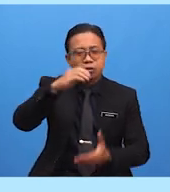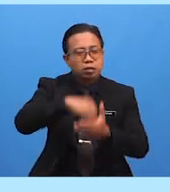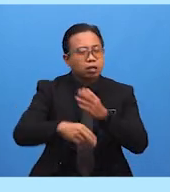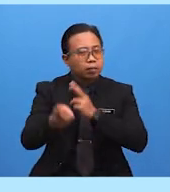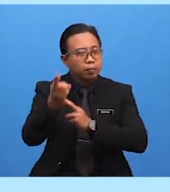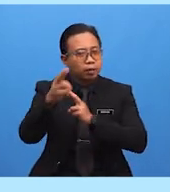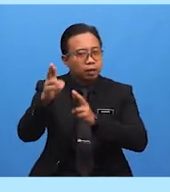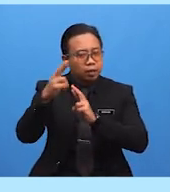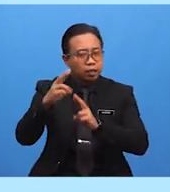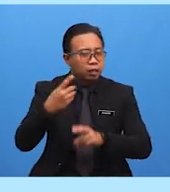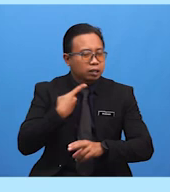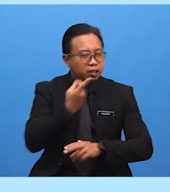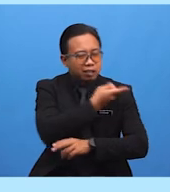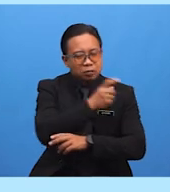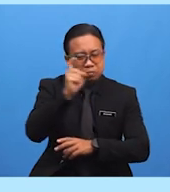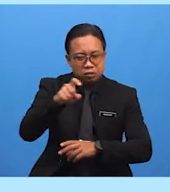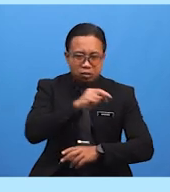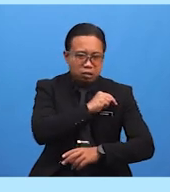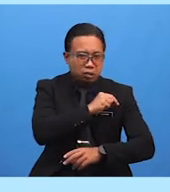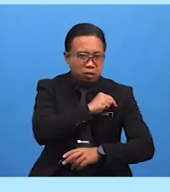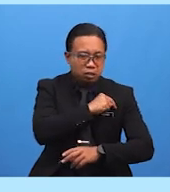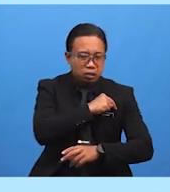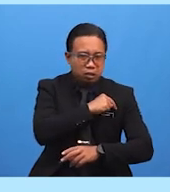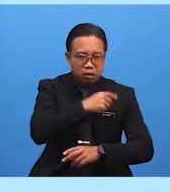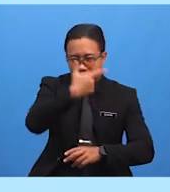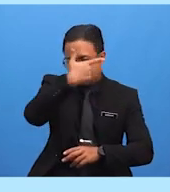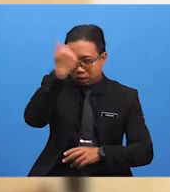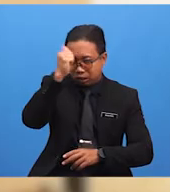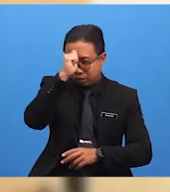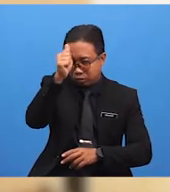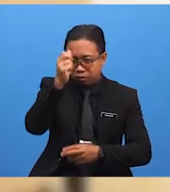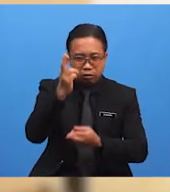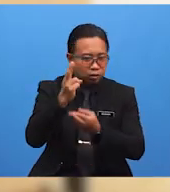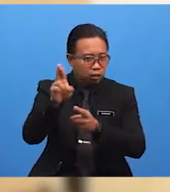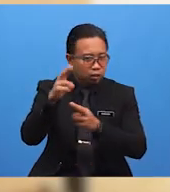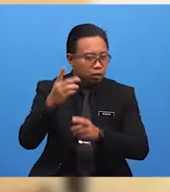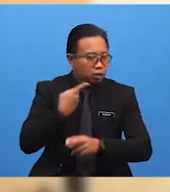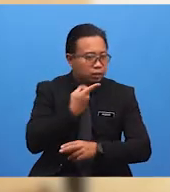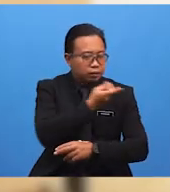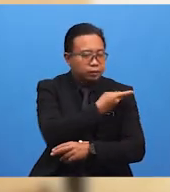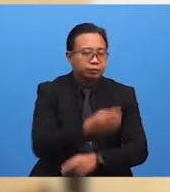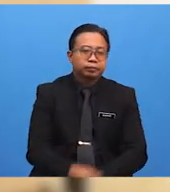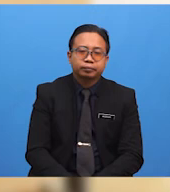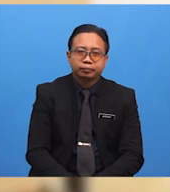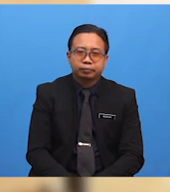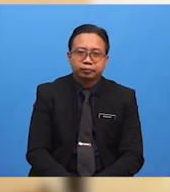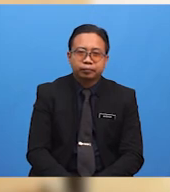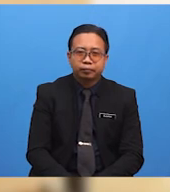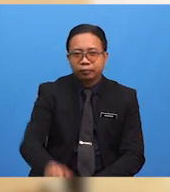hendaklah berniat Rehlah kerana Allah Mudah-mudahan Allah